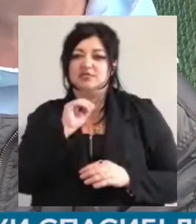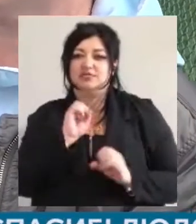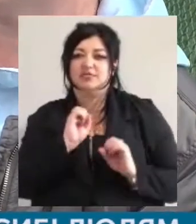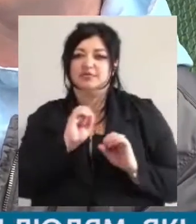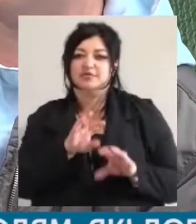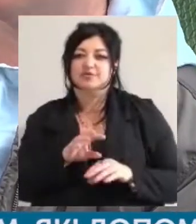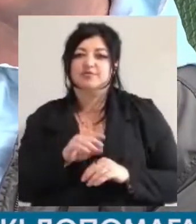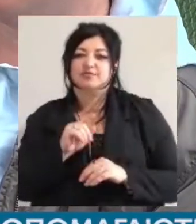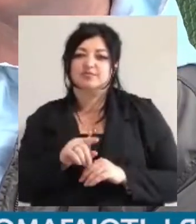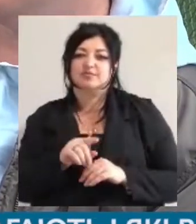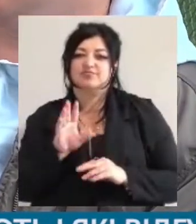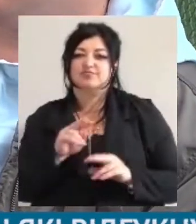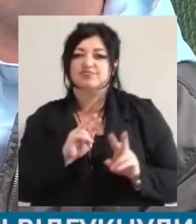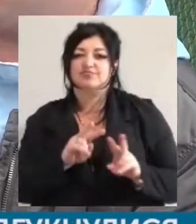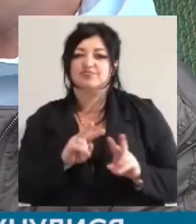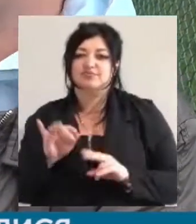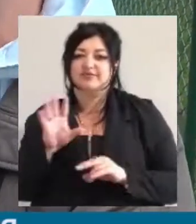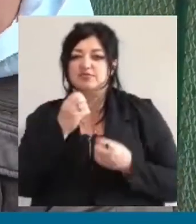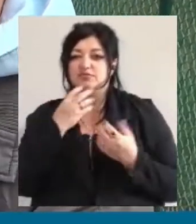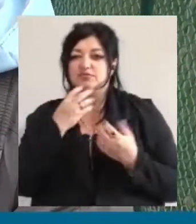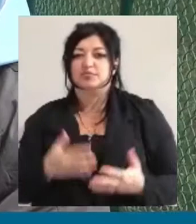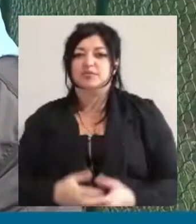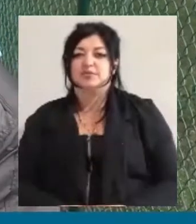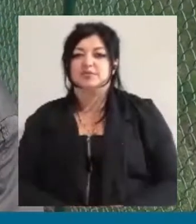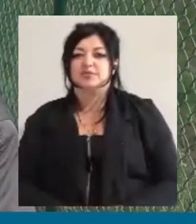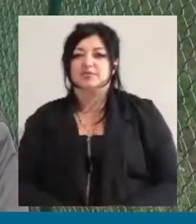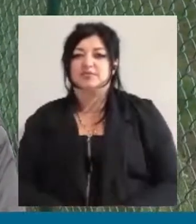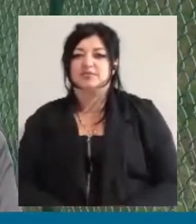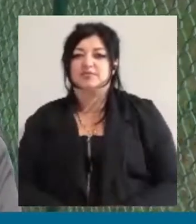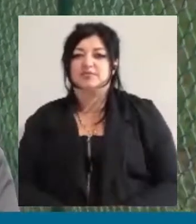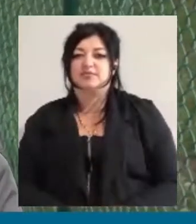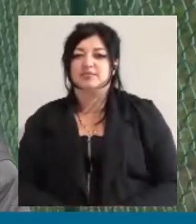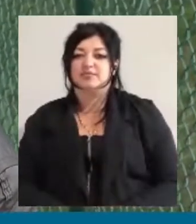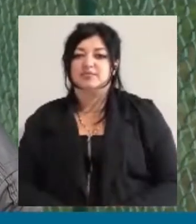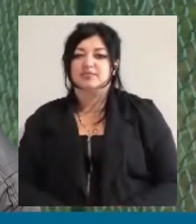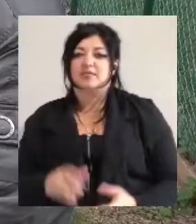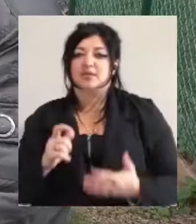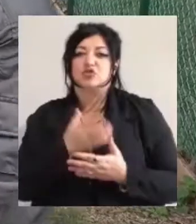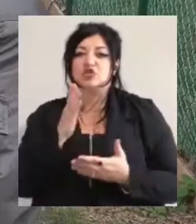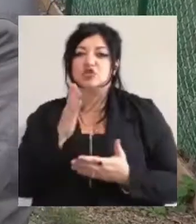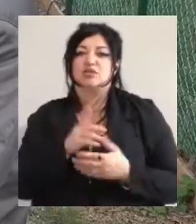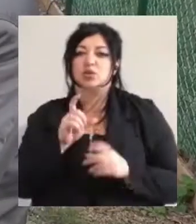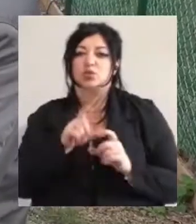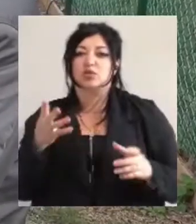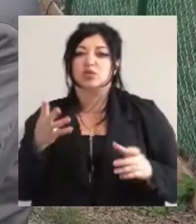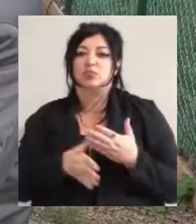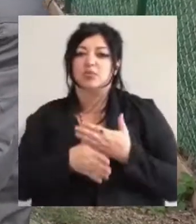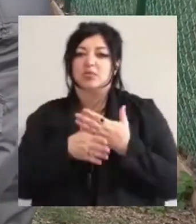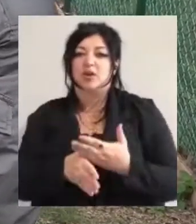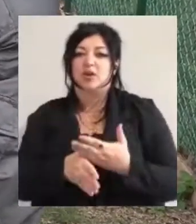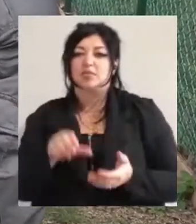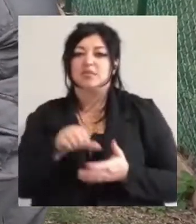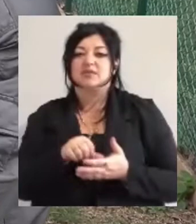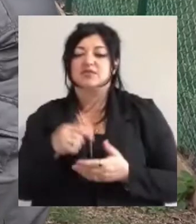вже на цю операцію зібрані. Дякую, дякую людям, які допомагають, які відкрикнулися. Представниця громадської